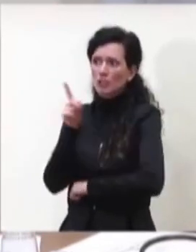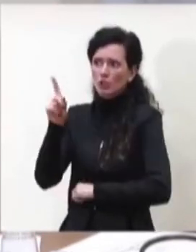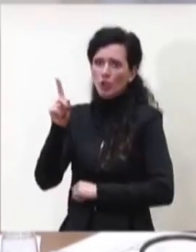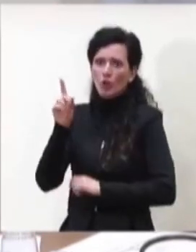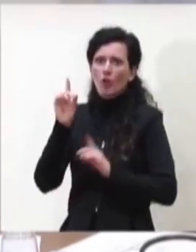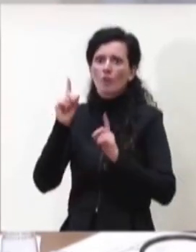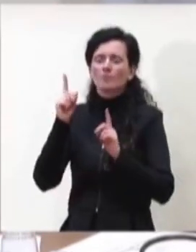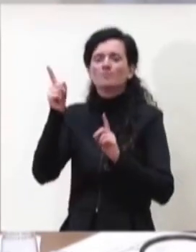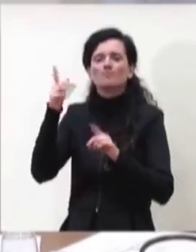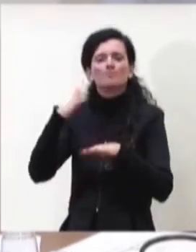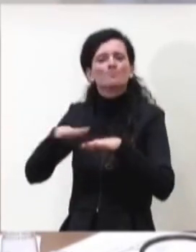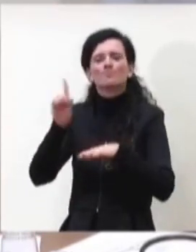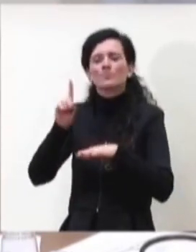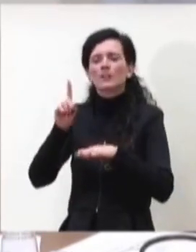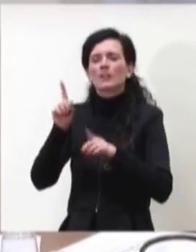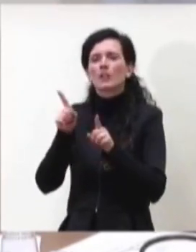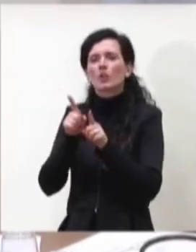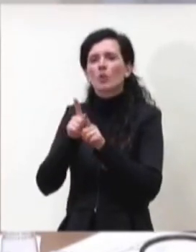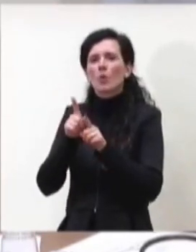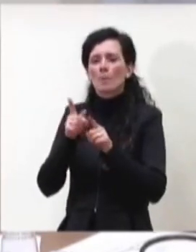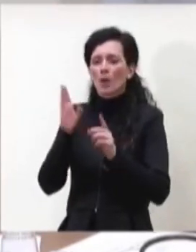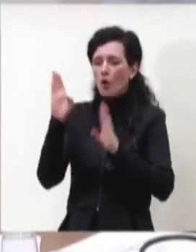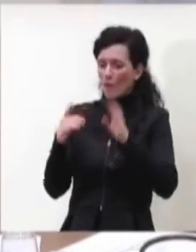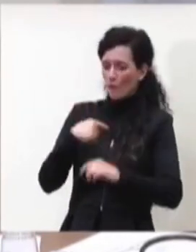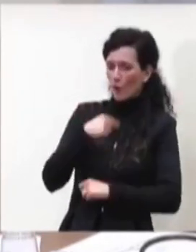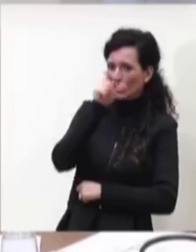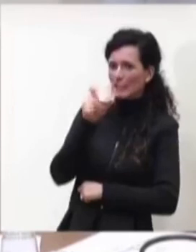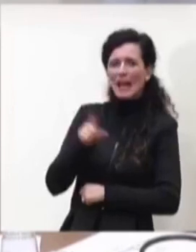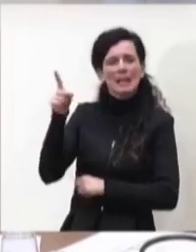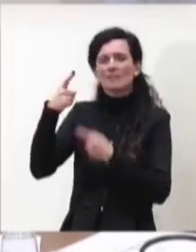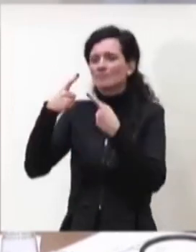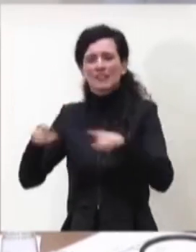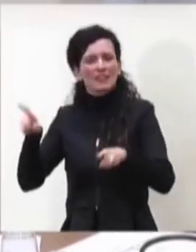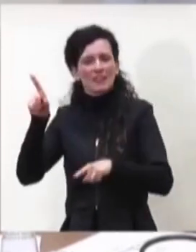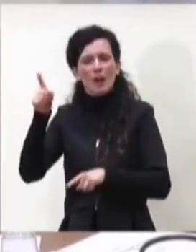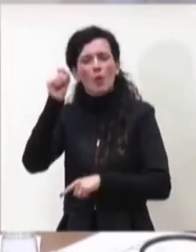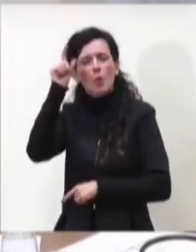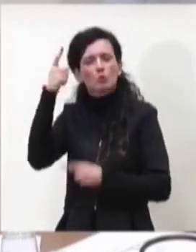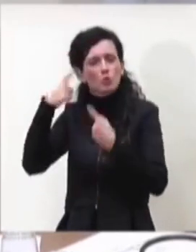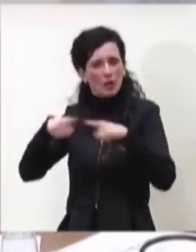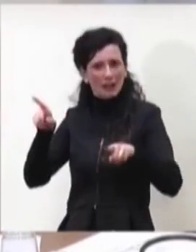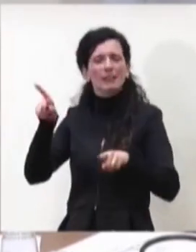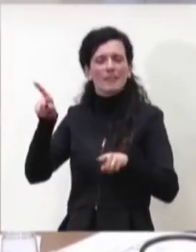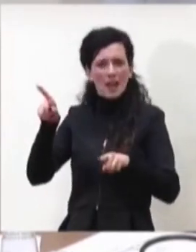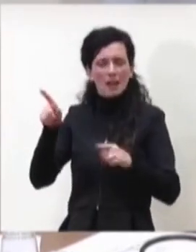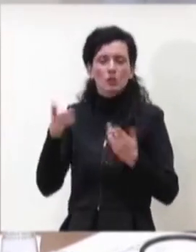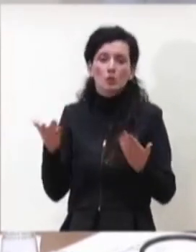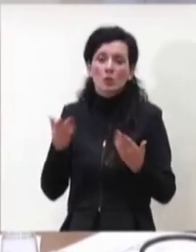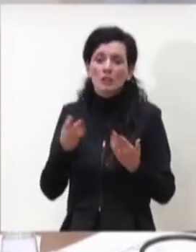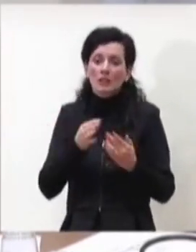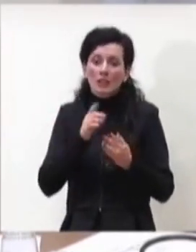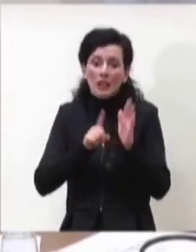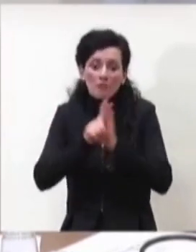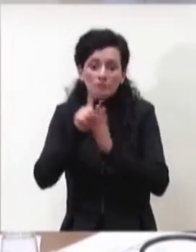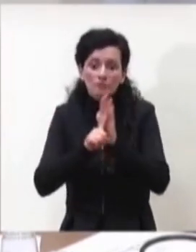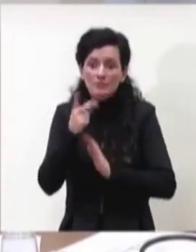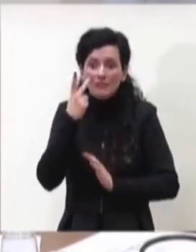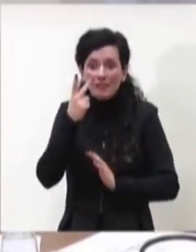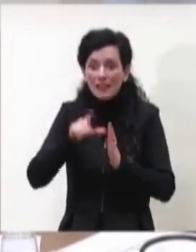tradizione rispetto rispetto alla nostra però gli effetti non si possono vedere nel breve periodo